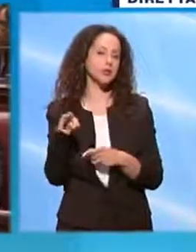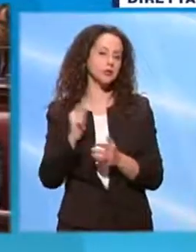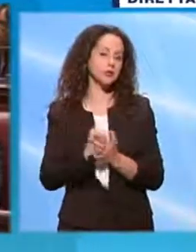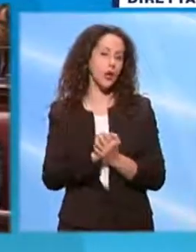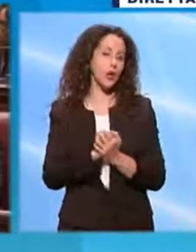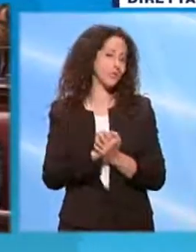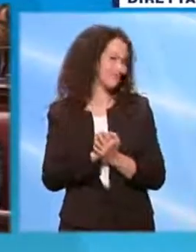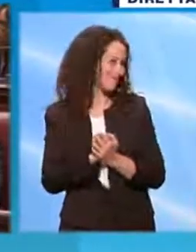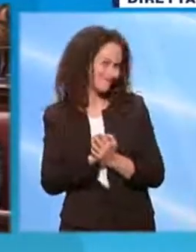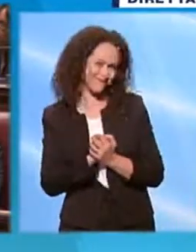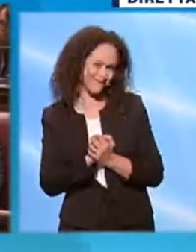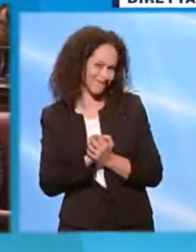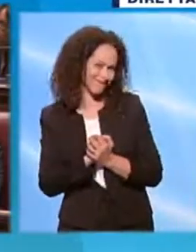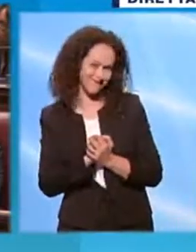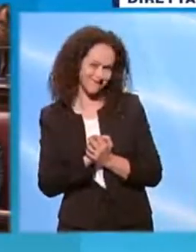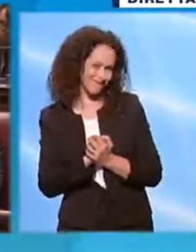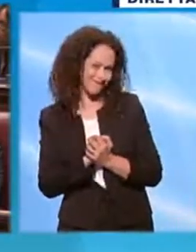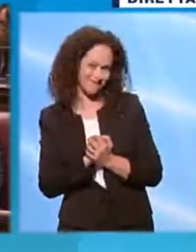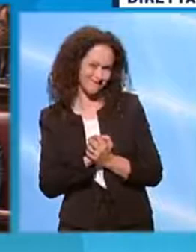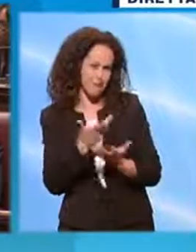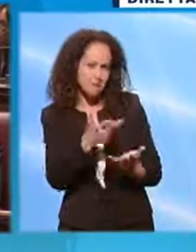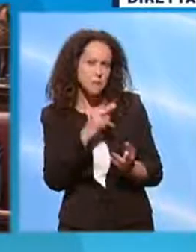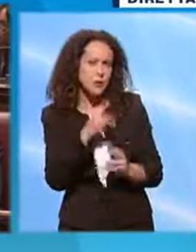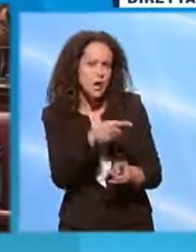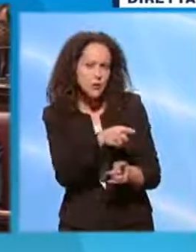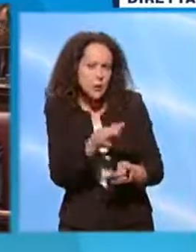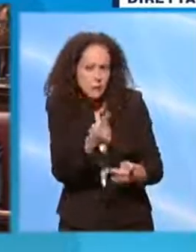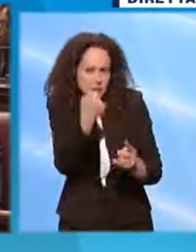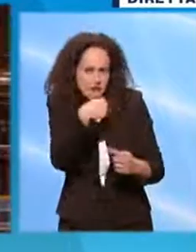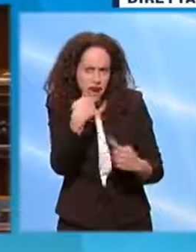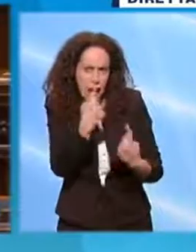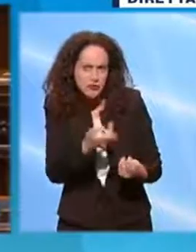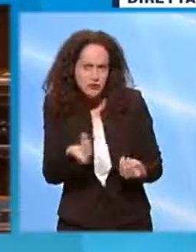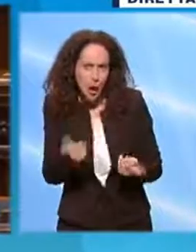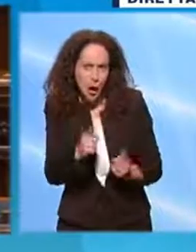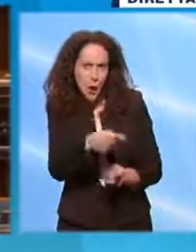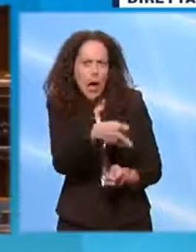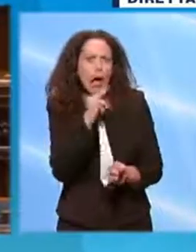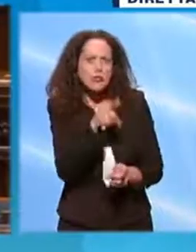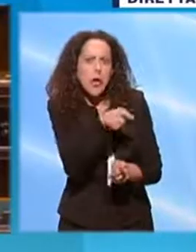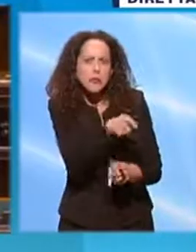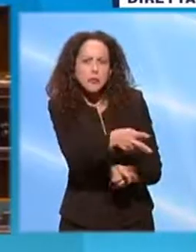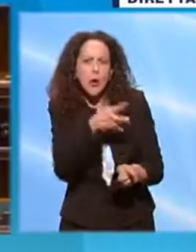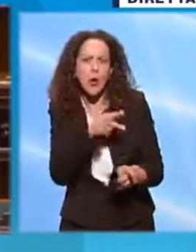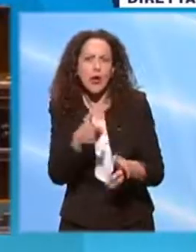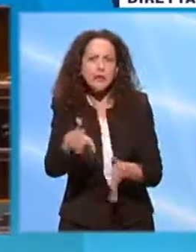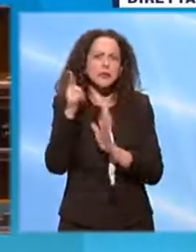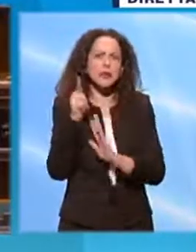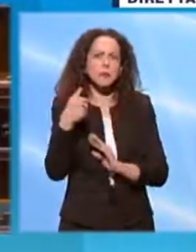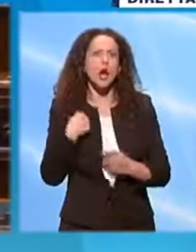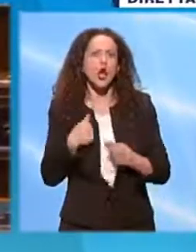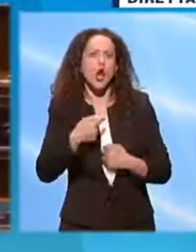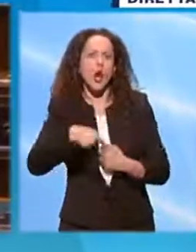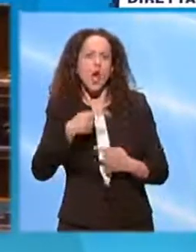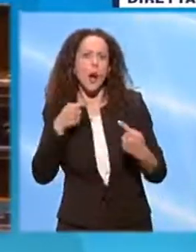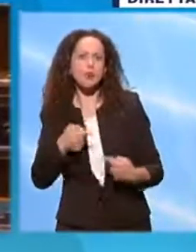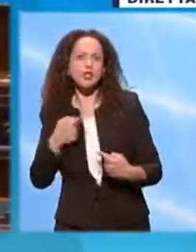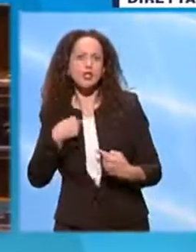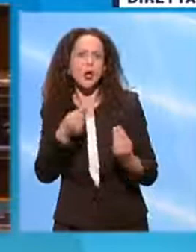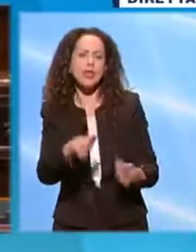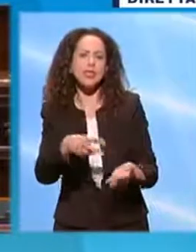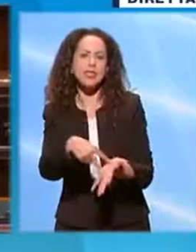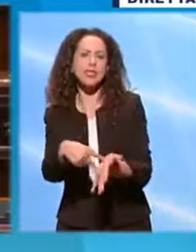Però è una tesi fragile. Quello che lei ha detto in televisione non mi faccia quella faccia. L'ha detto lei la settimana scorsa che noi indeboliamo la trattativa. Però